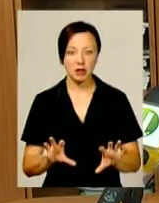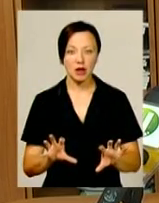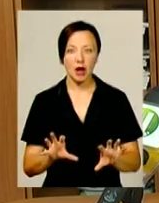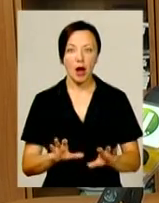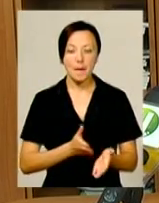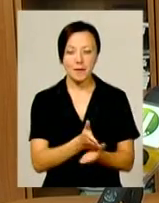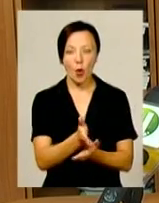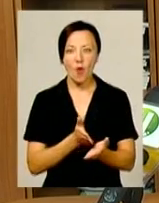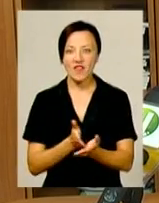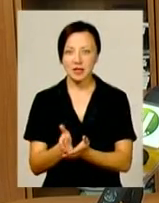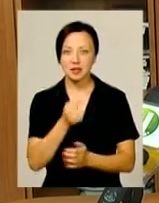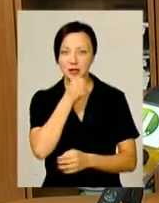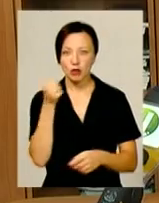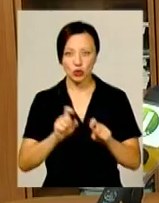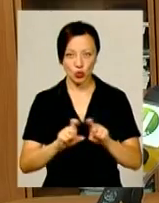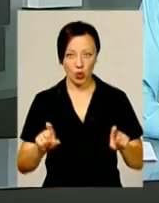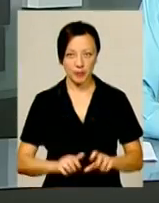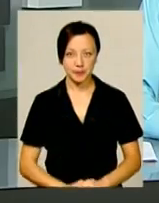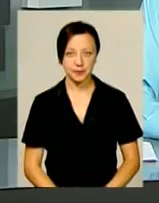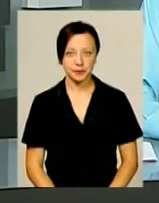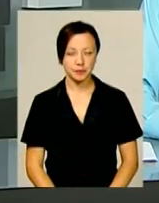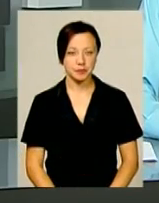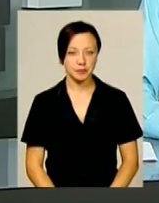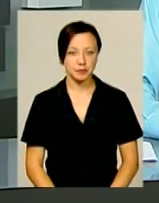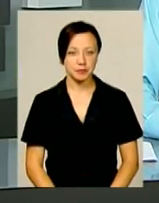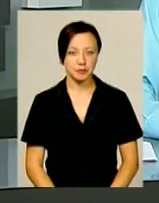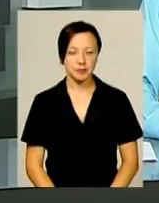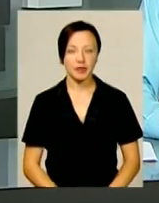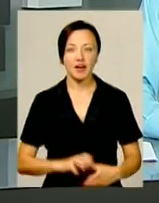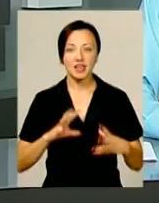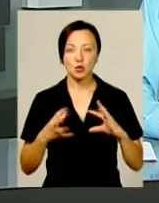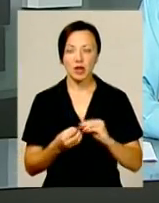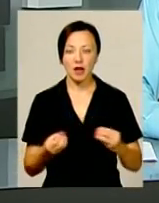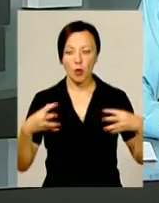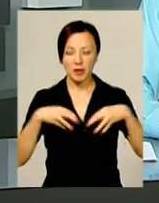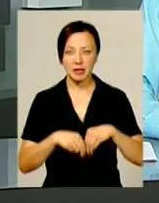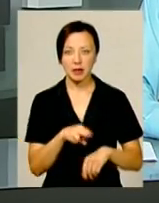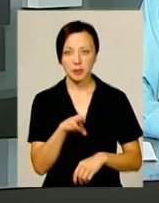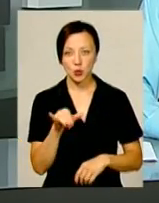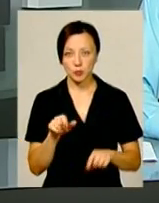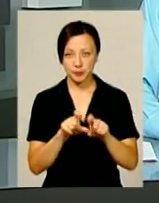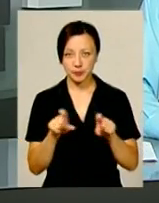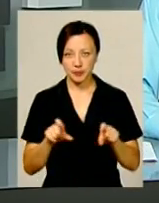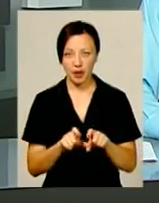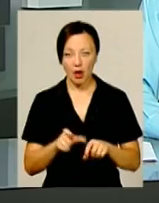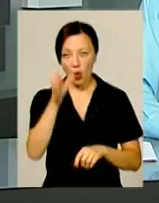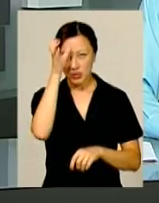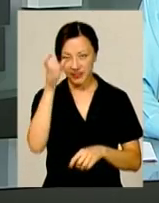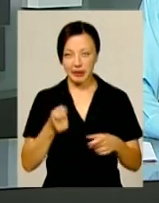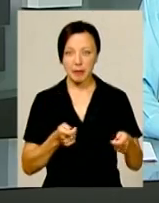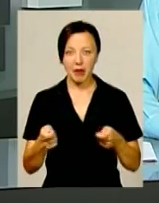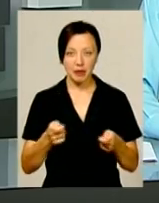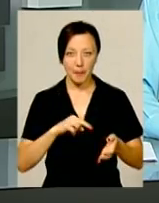щодо профілізації старшої школи. В результаті об'єднання профтехзакладів освітній департамент краю